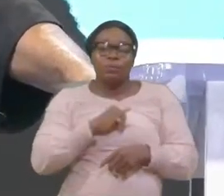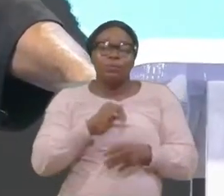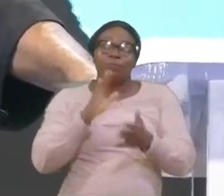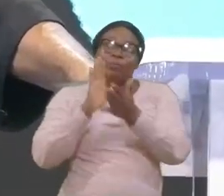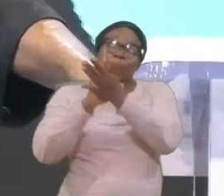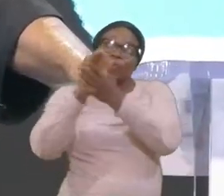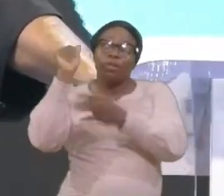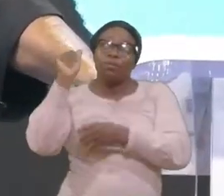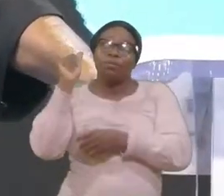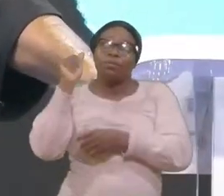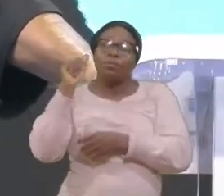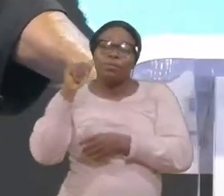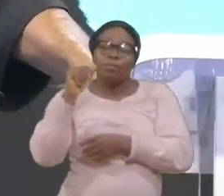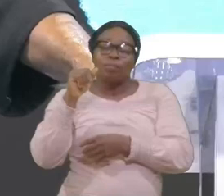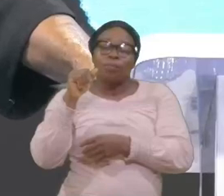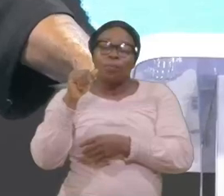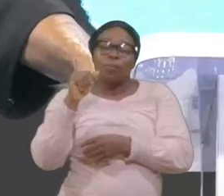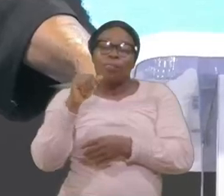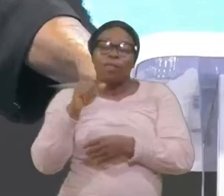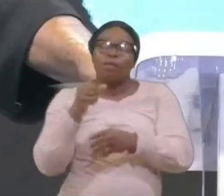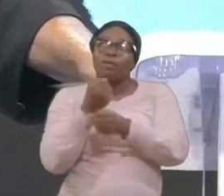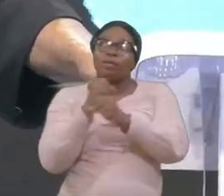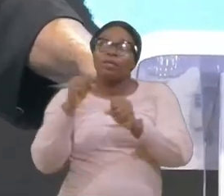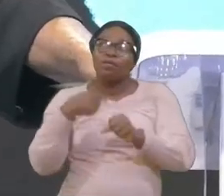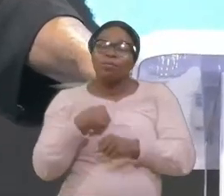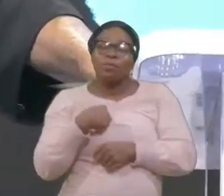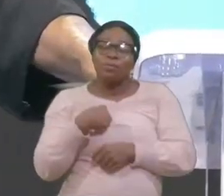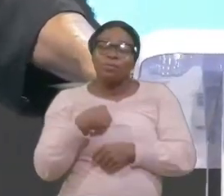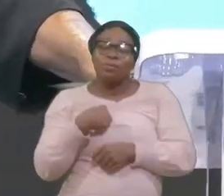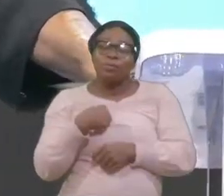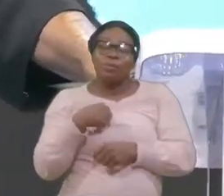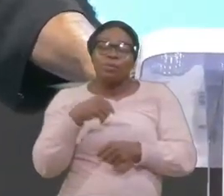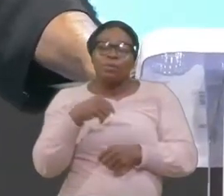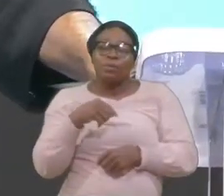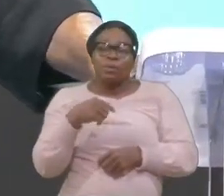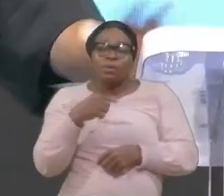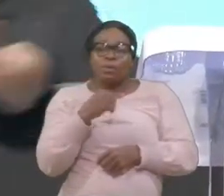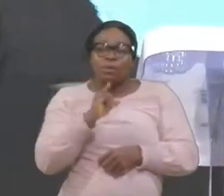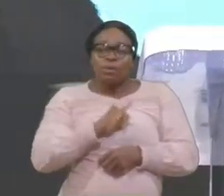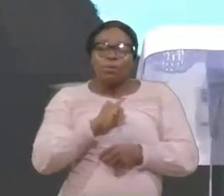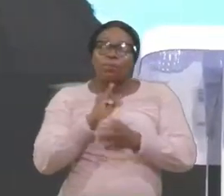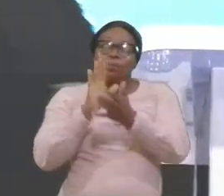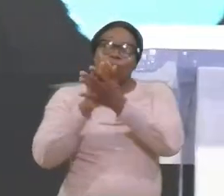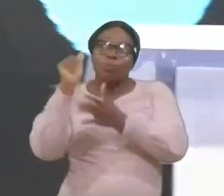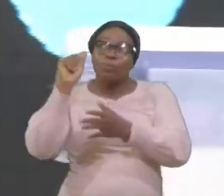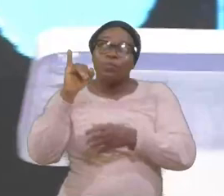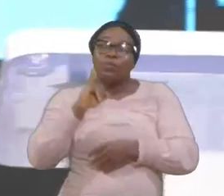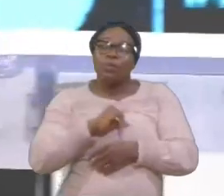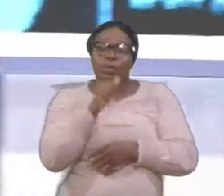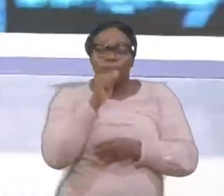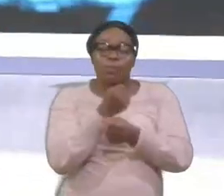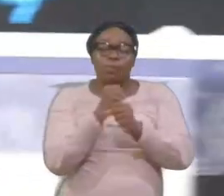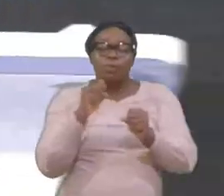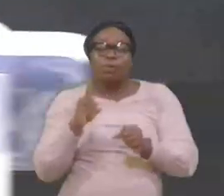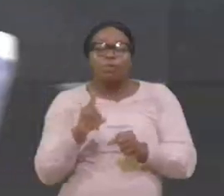crois, Je reçois, Sauve-moi, Je crois, Je suis sauvé, Je vais